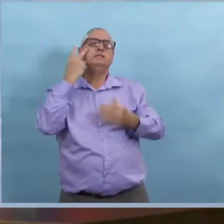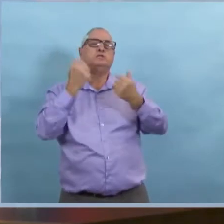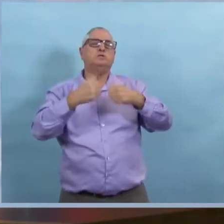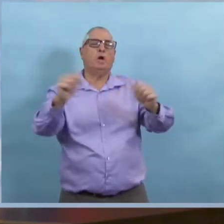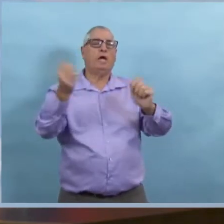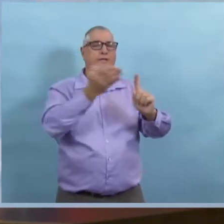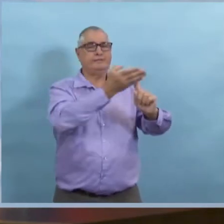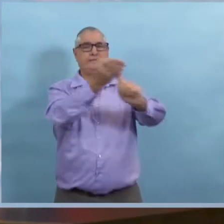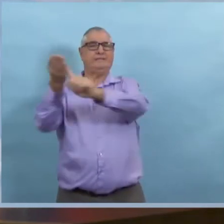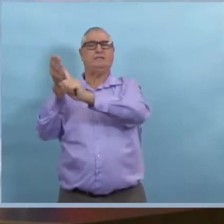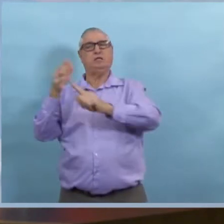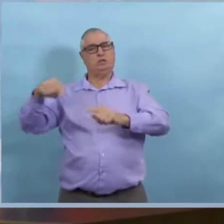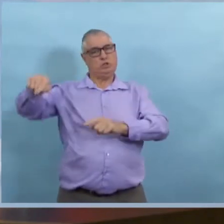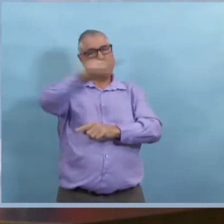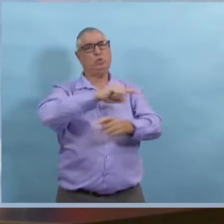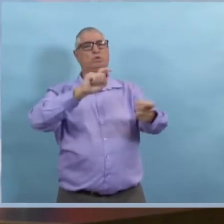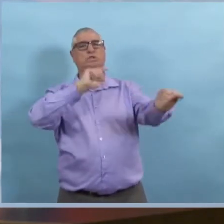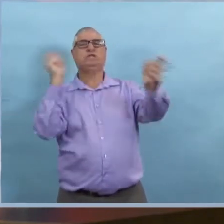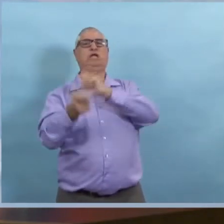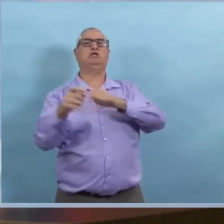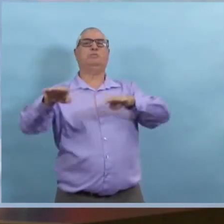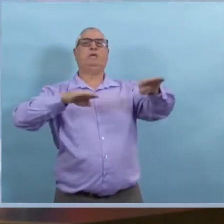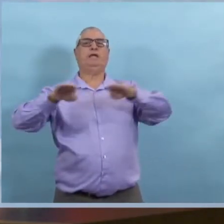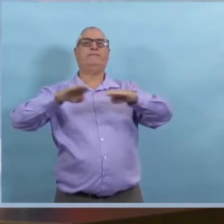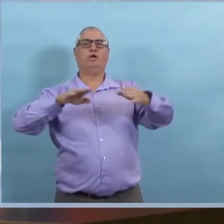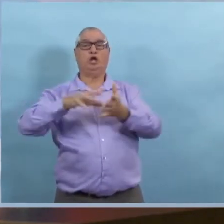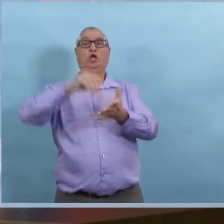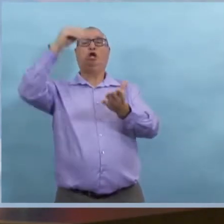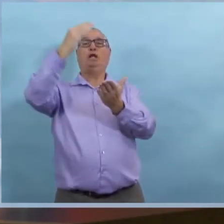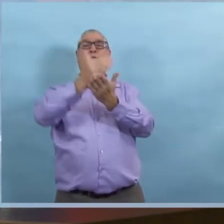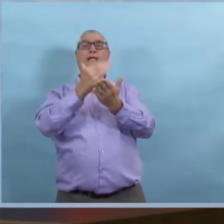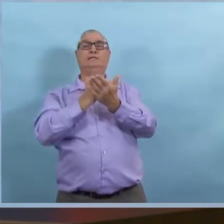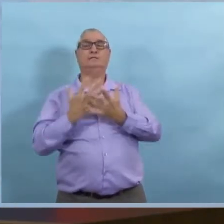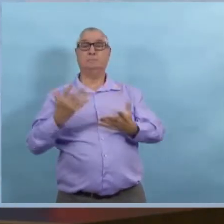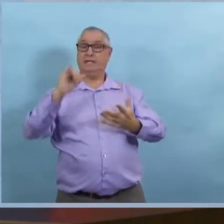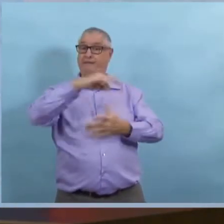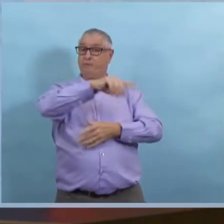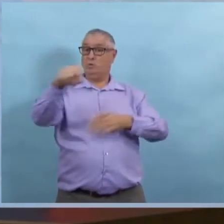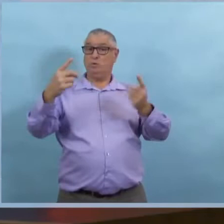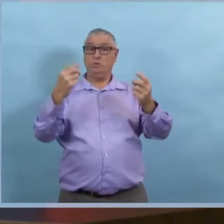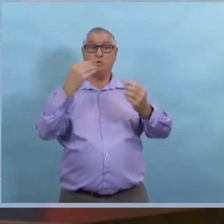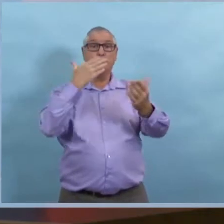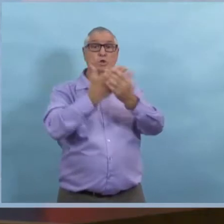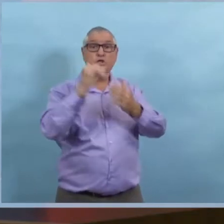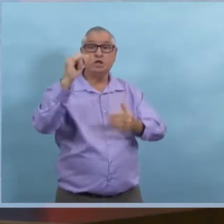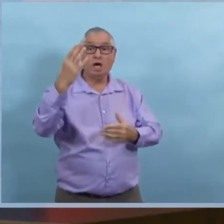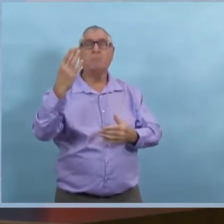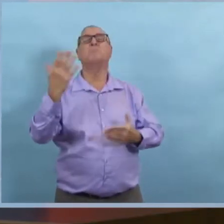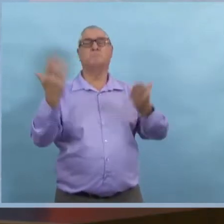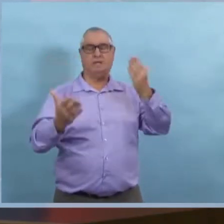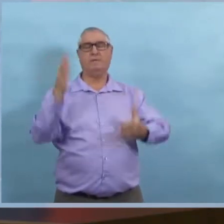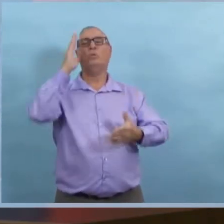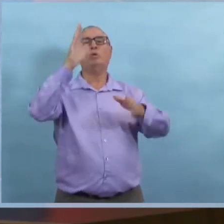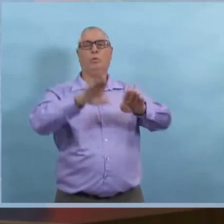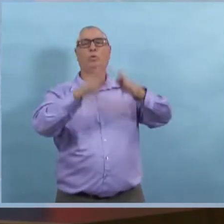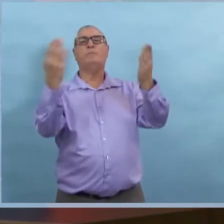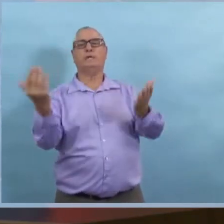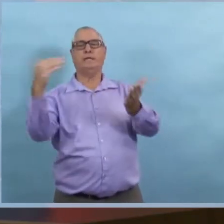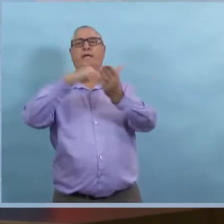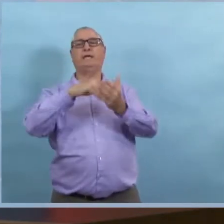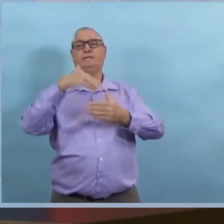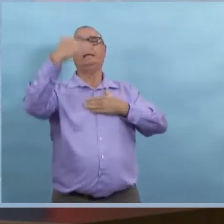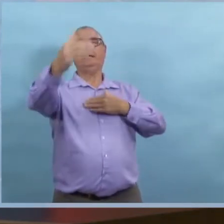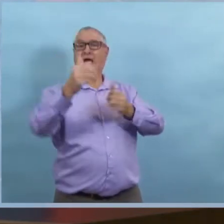Ça va être un changement de comportement très clair. On va essayer de ramener nos chiffres à quelque chose de plus tolérable. Et peut-être qu'on pourra recommencer à réouvrir.